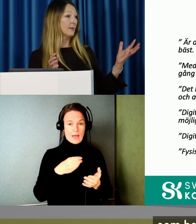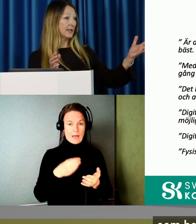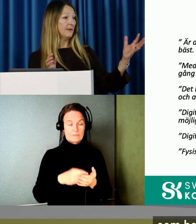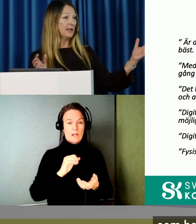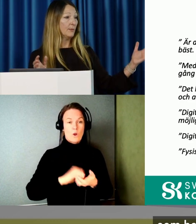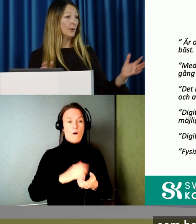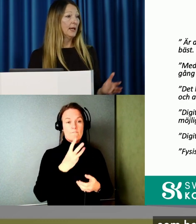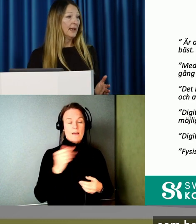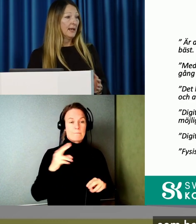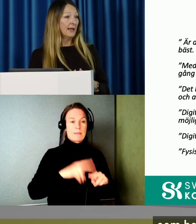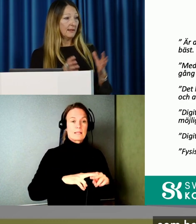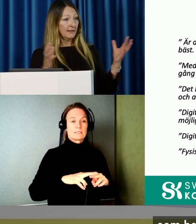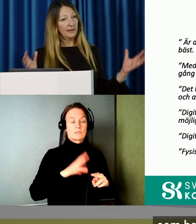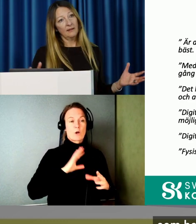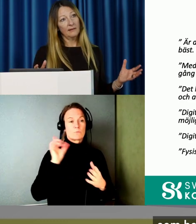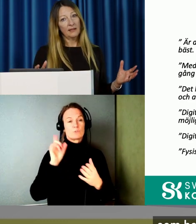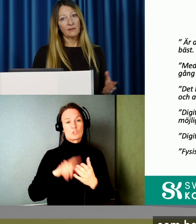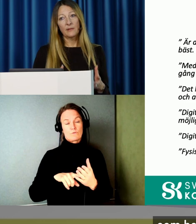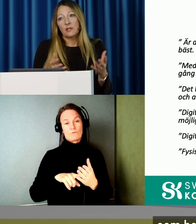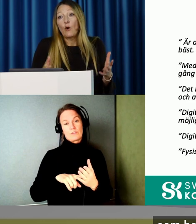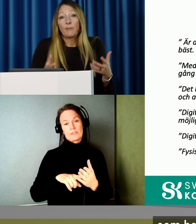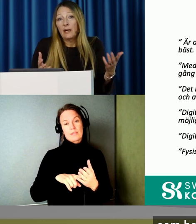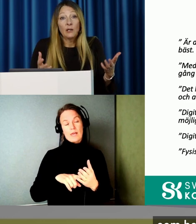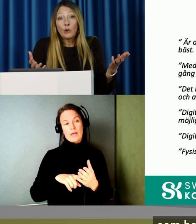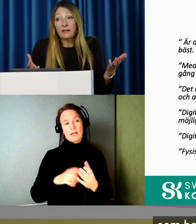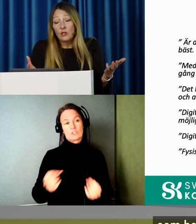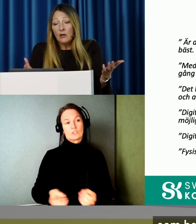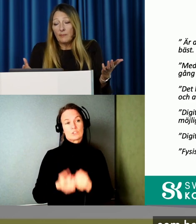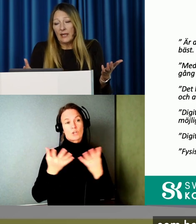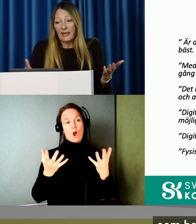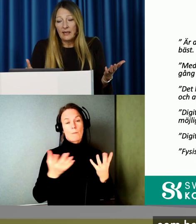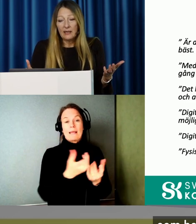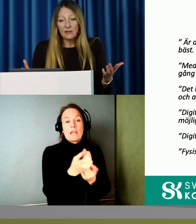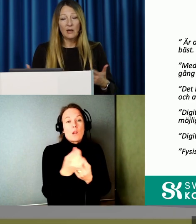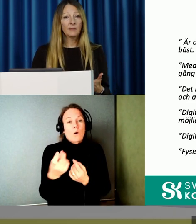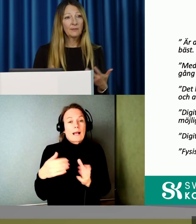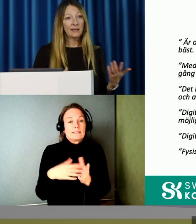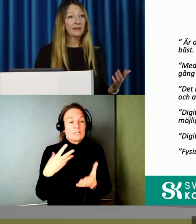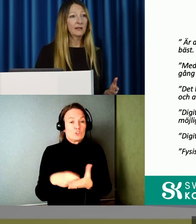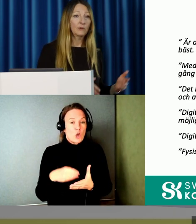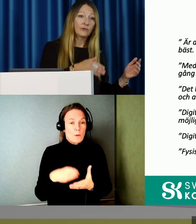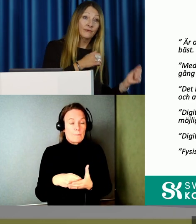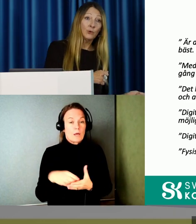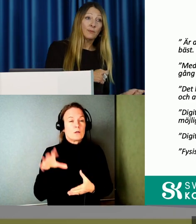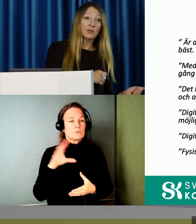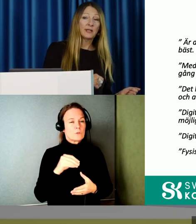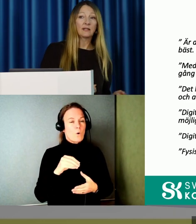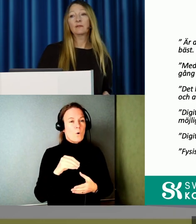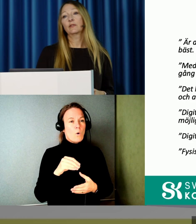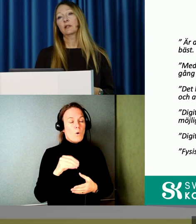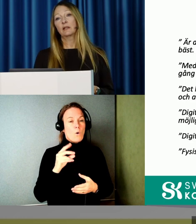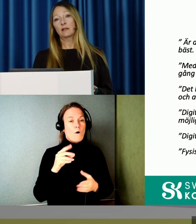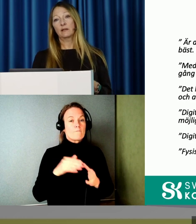till syfte som Kristin var inne på. Att skapa, locka till köp helt enkelt. Så hamnar man lite grann utifrån vårt